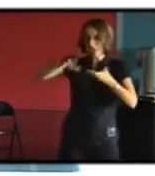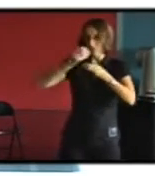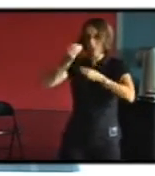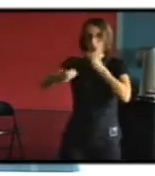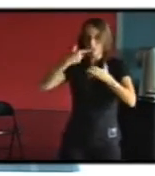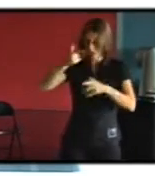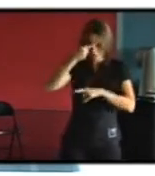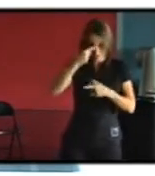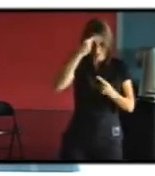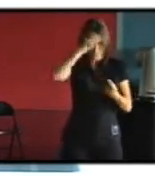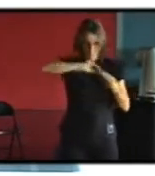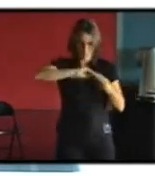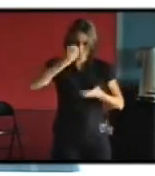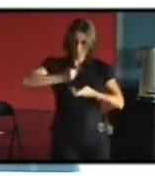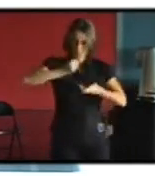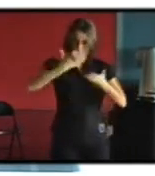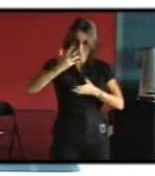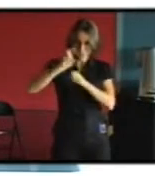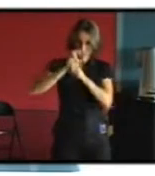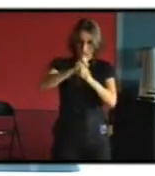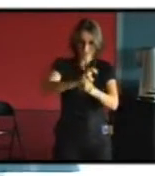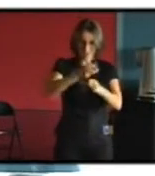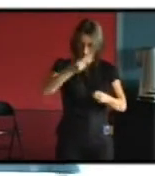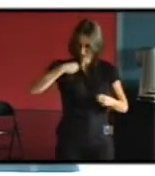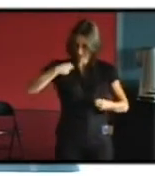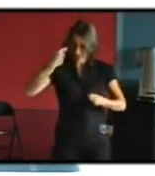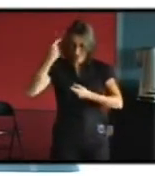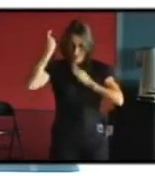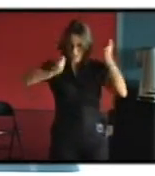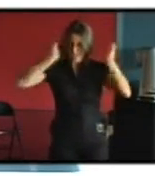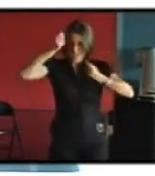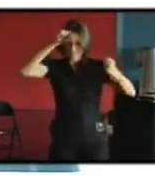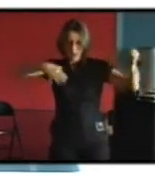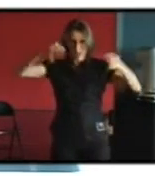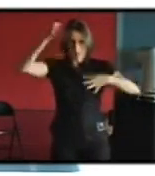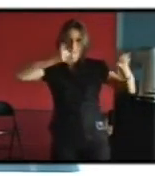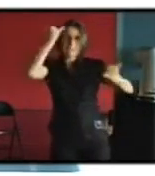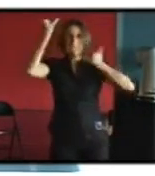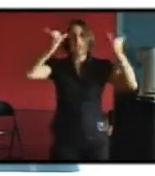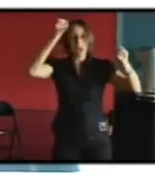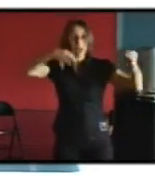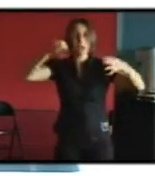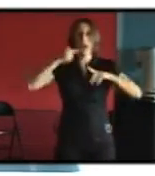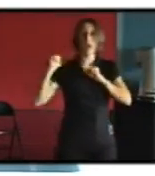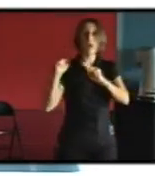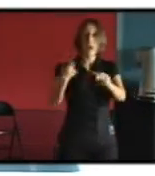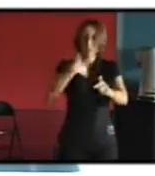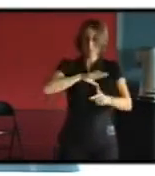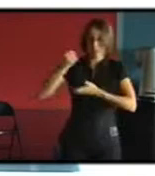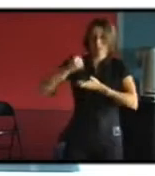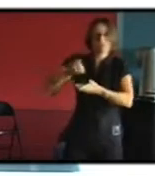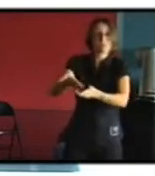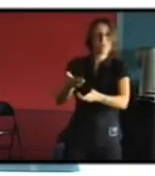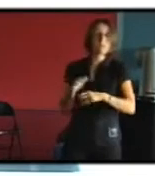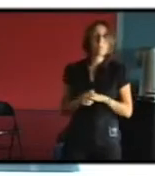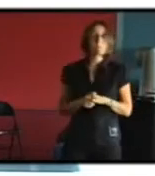et l'astuce c'est que une des solutions envisagées pour traiter